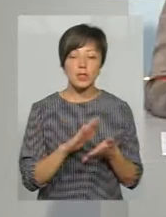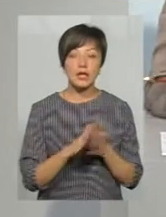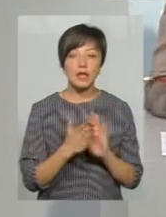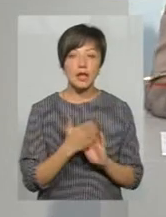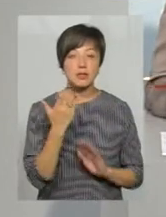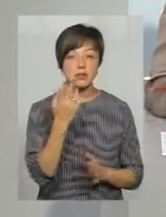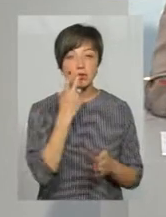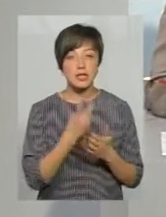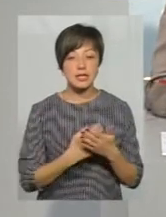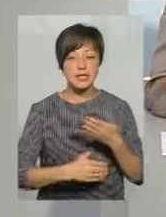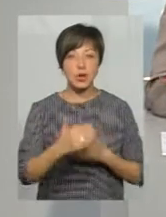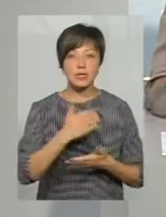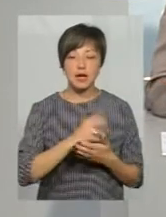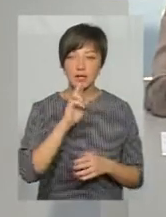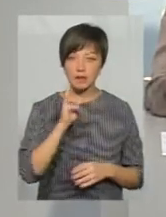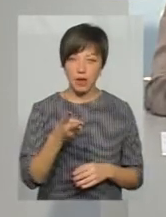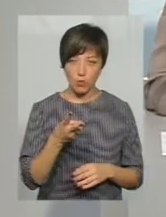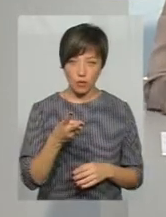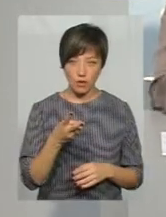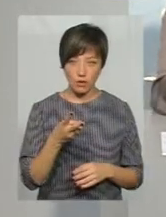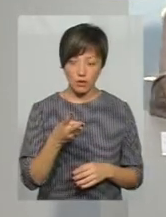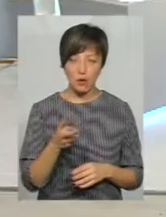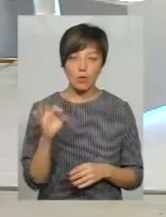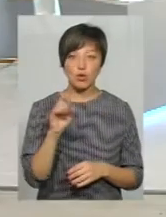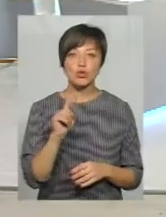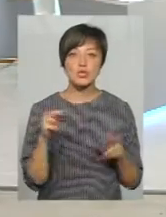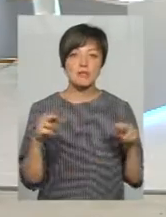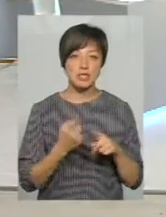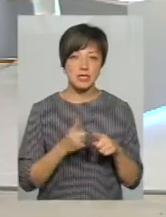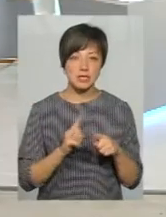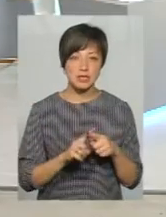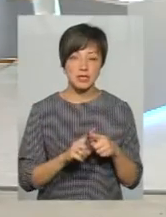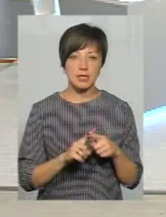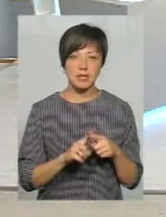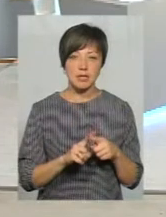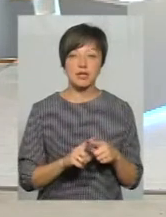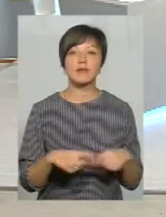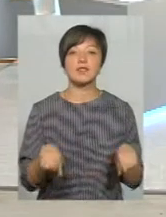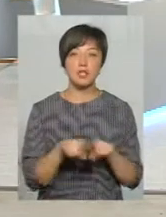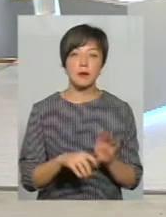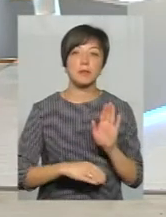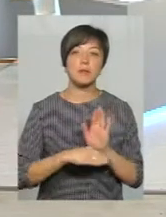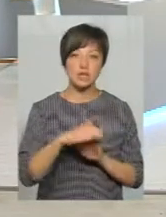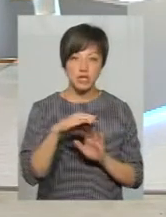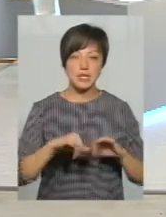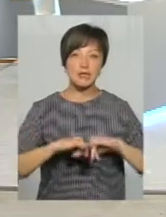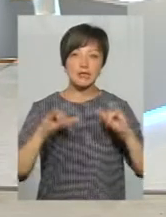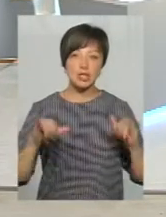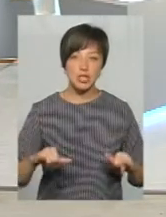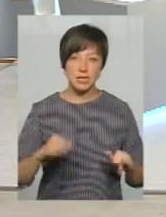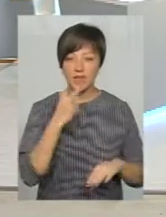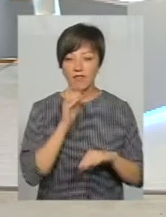спостерігаєте ви за останні два роки? Про що свідчать ці цифр? Все ж таки підвищення, підвищення, збільшення